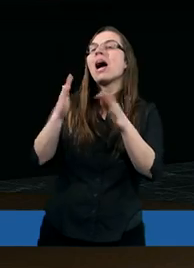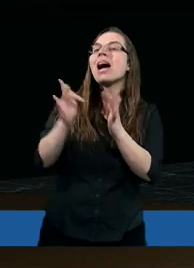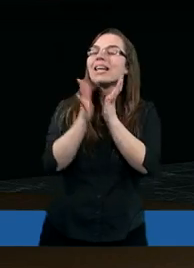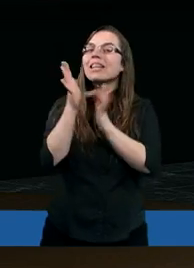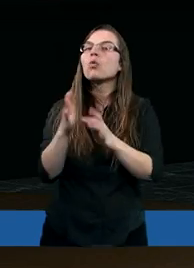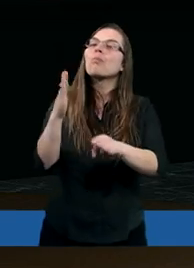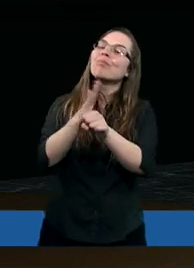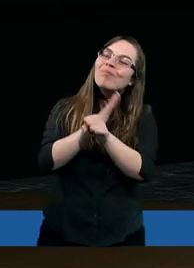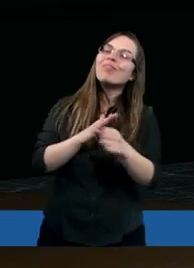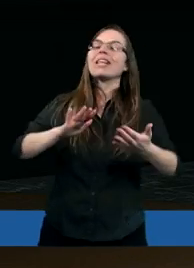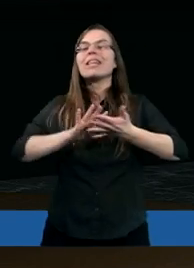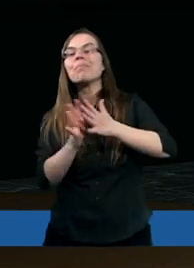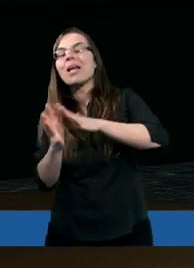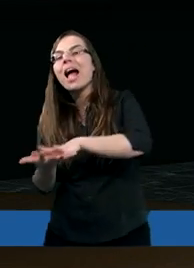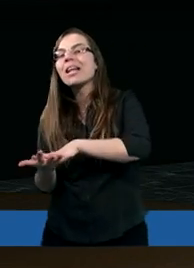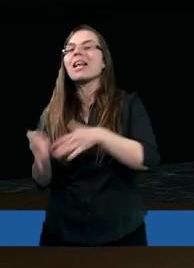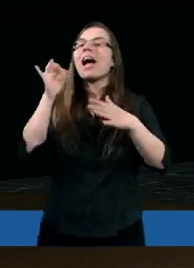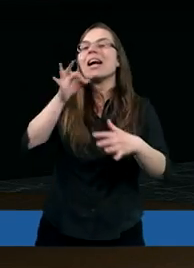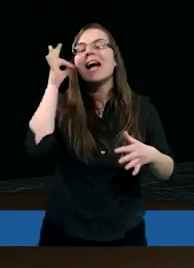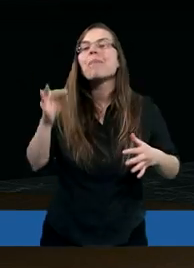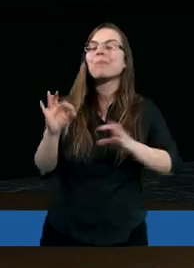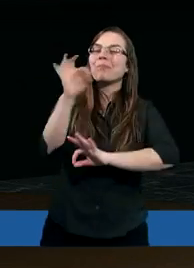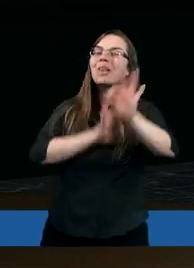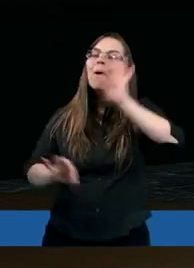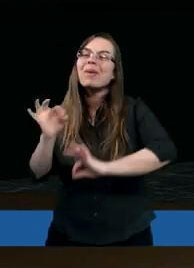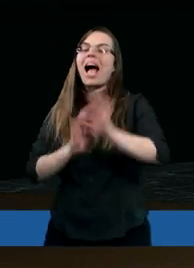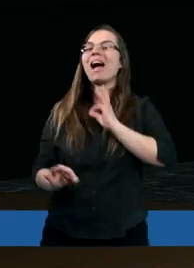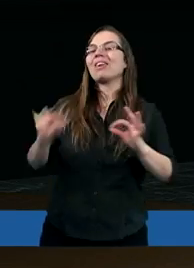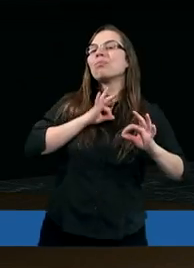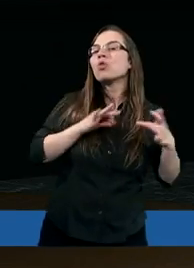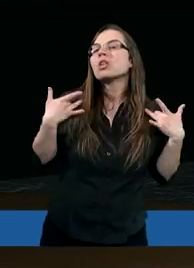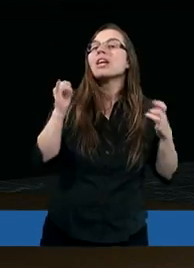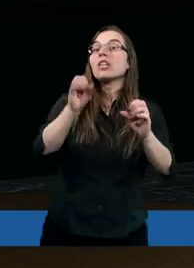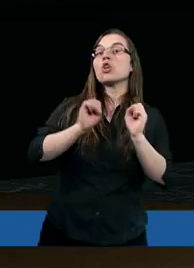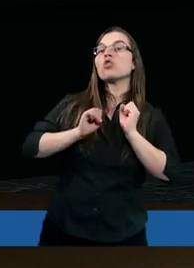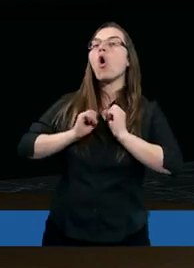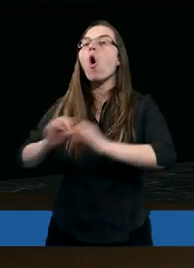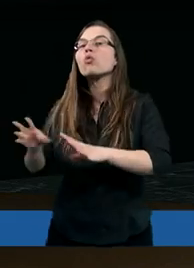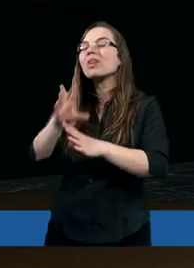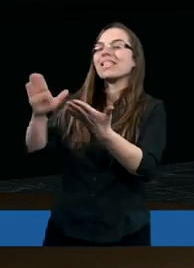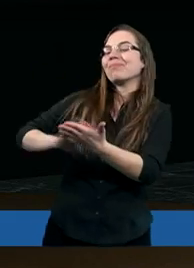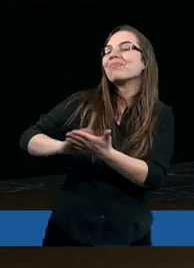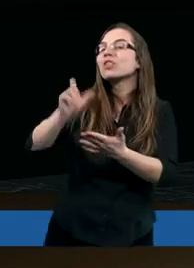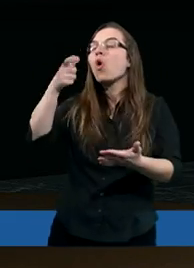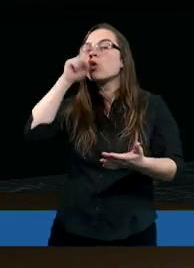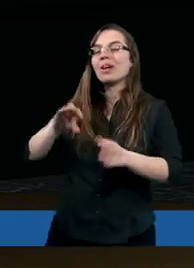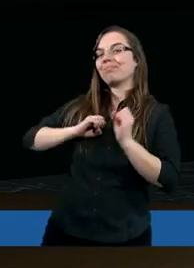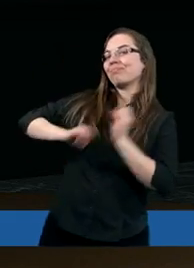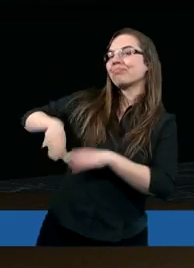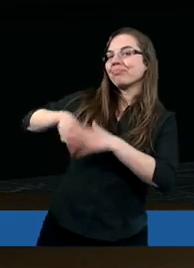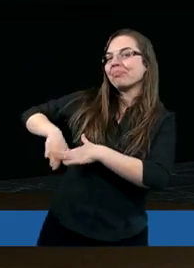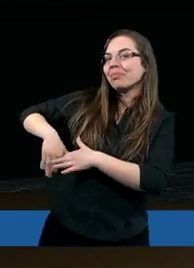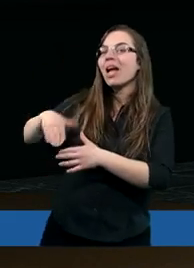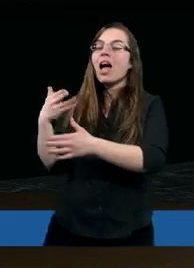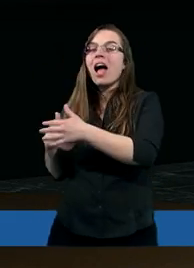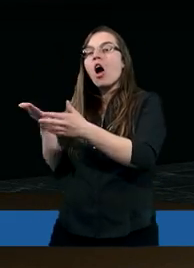zmienia. Czyli tak jak gdyby lepiej, jak tą glinę powolusieńku odrzuca to, co jest niedobre dla